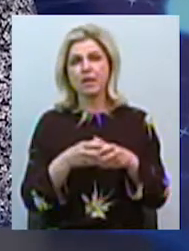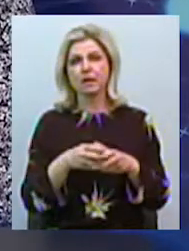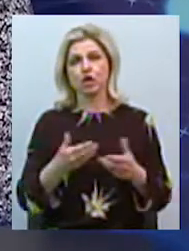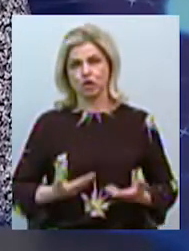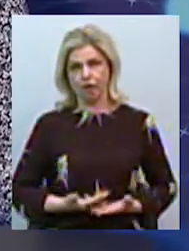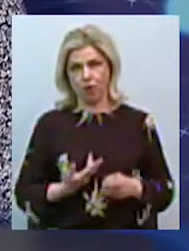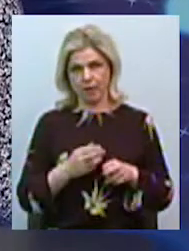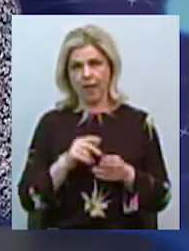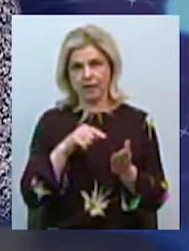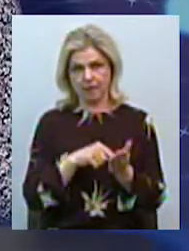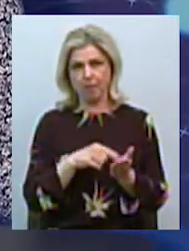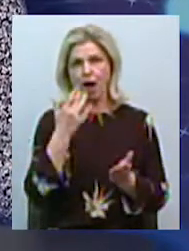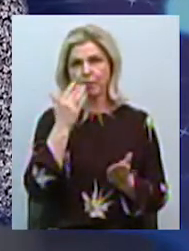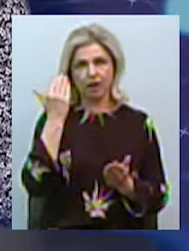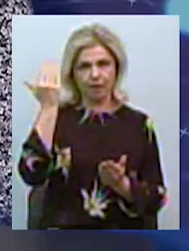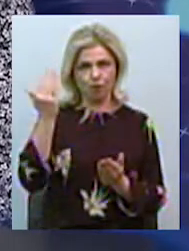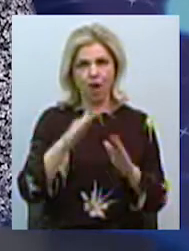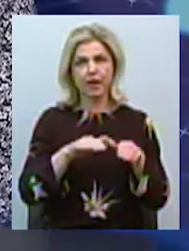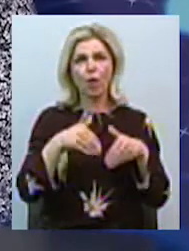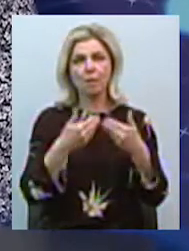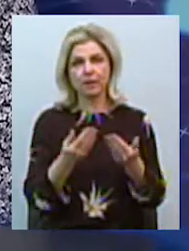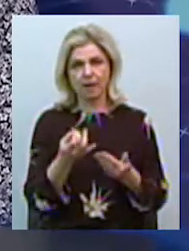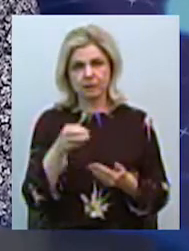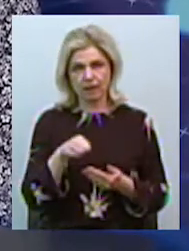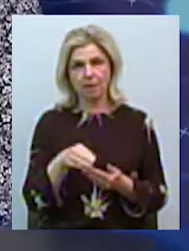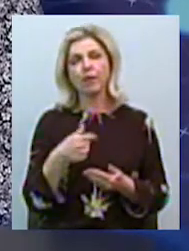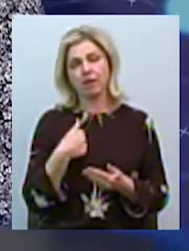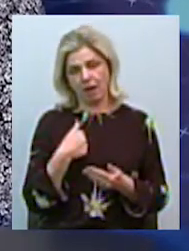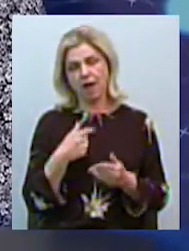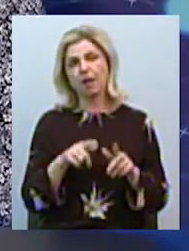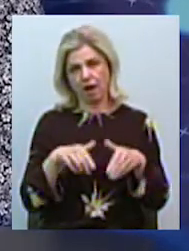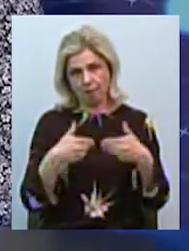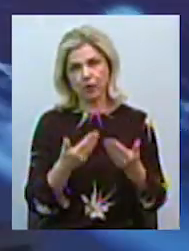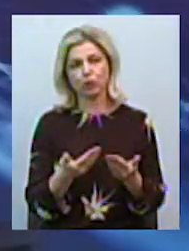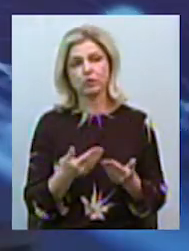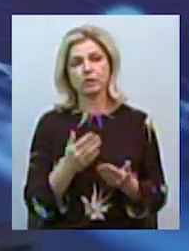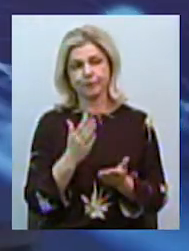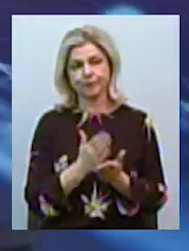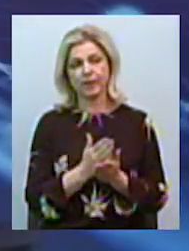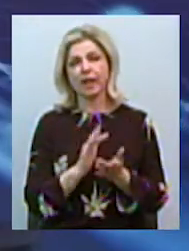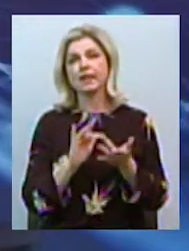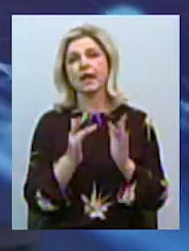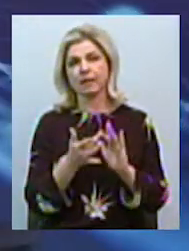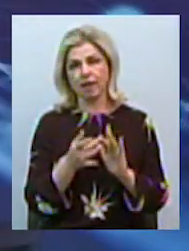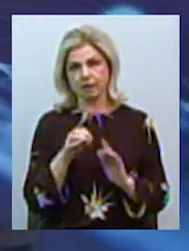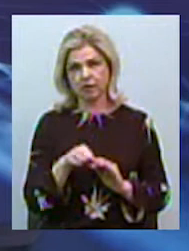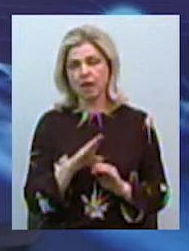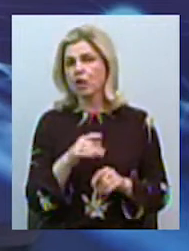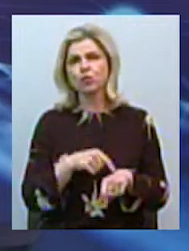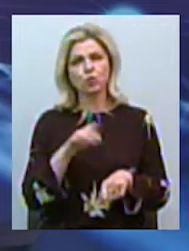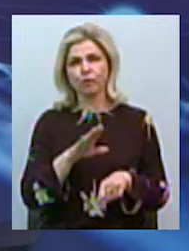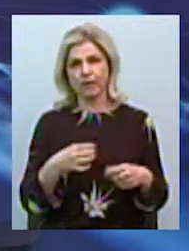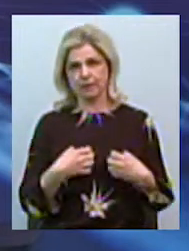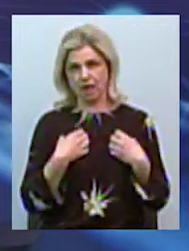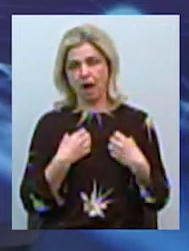ось цим рекомендаціям американським. Я їх рекомендую. Прямо странички є в Головне не відчувати страх, а